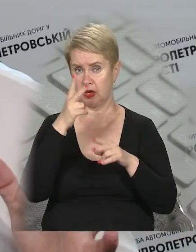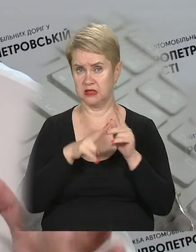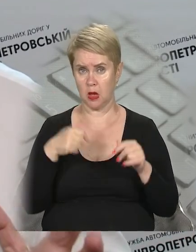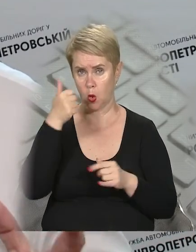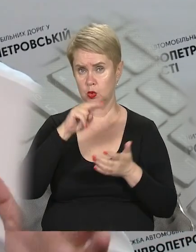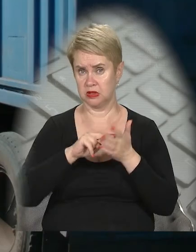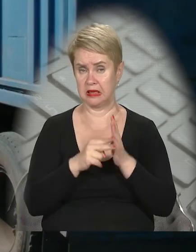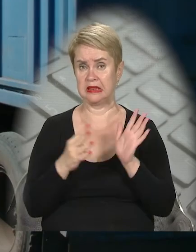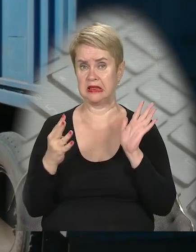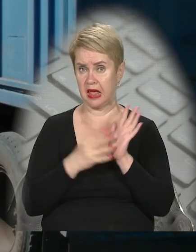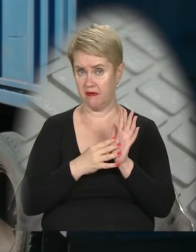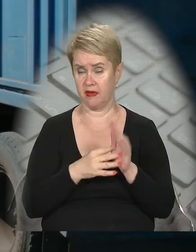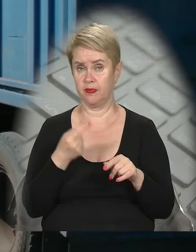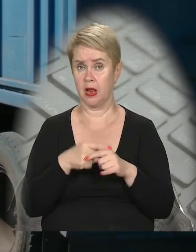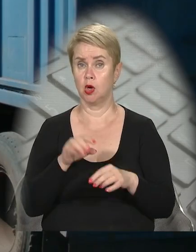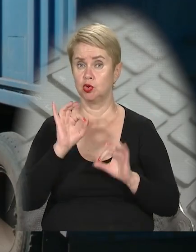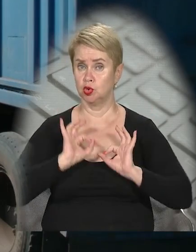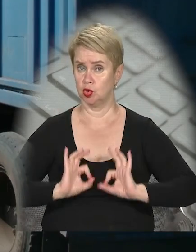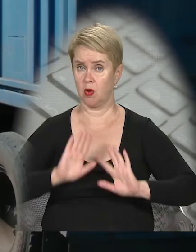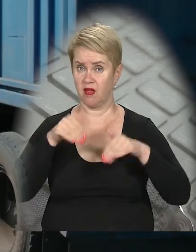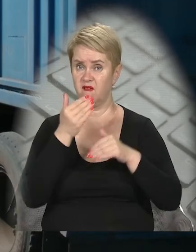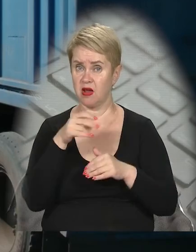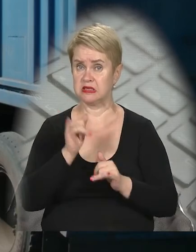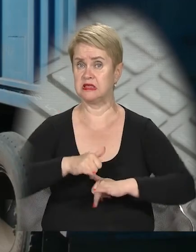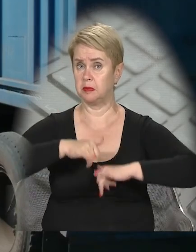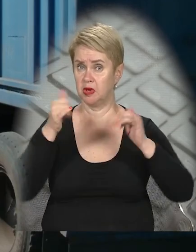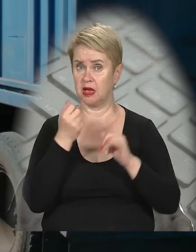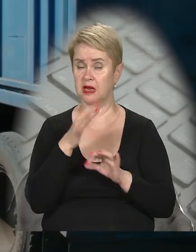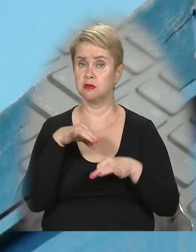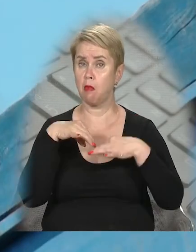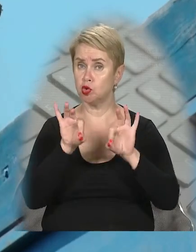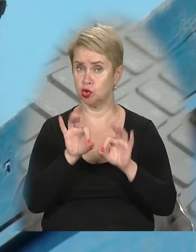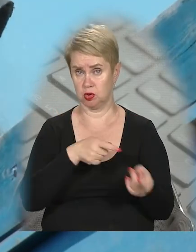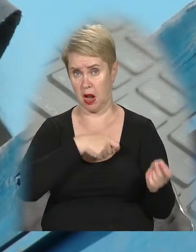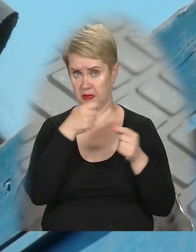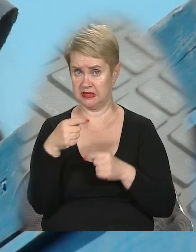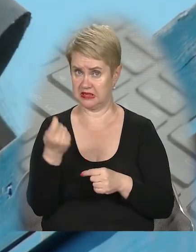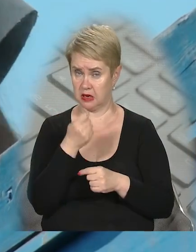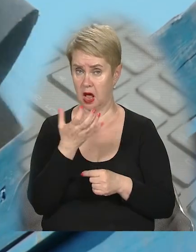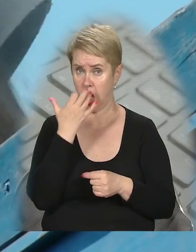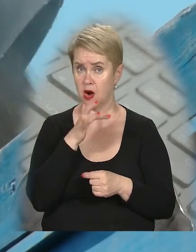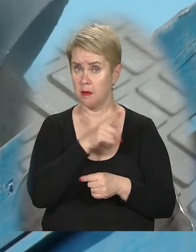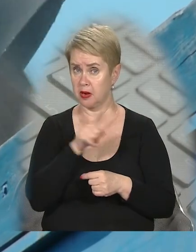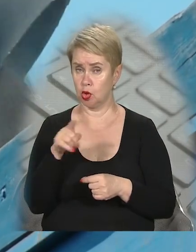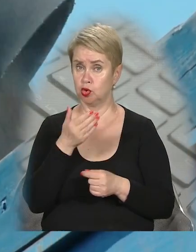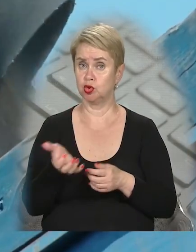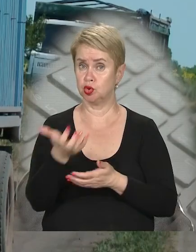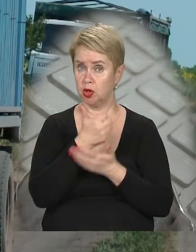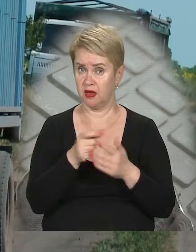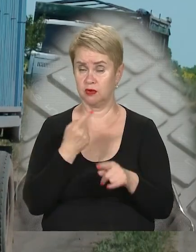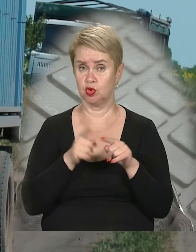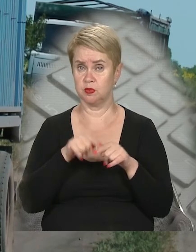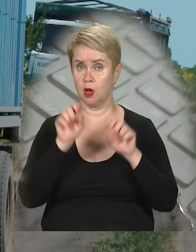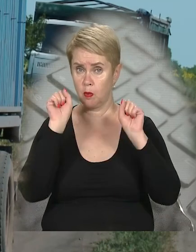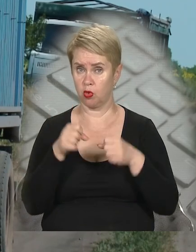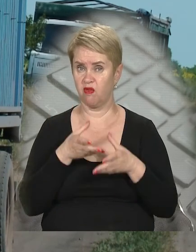року ми запланували дев'ять. Отож, чиновники радять фермерам збільшити кількість машин для перевезення зерна у гарячий період жнив. Щоправда,